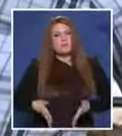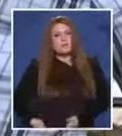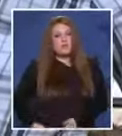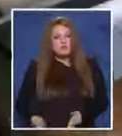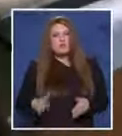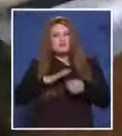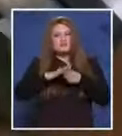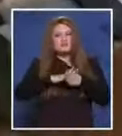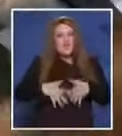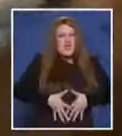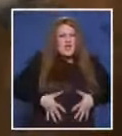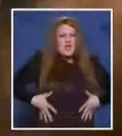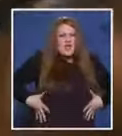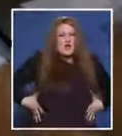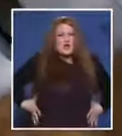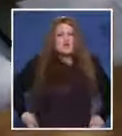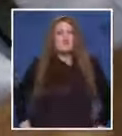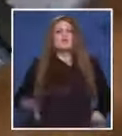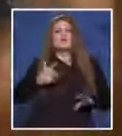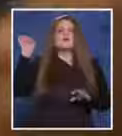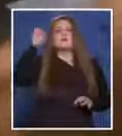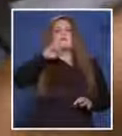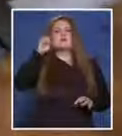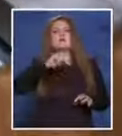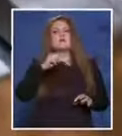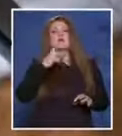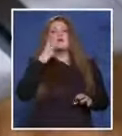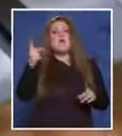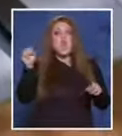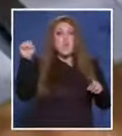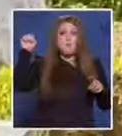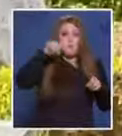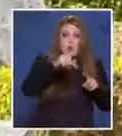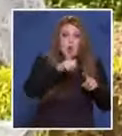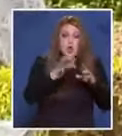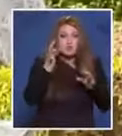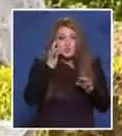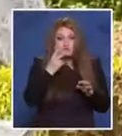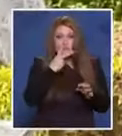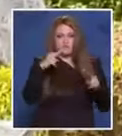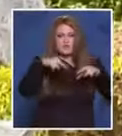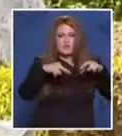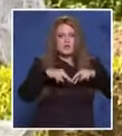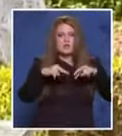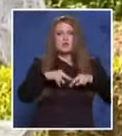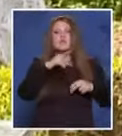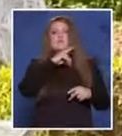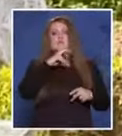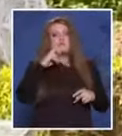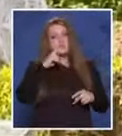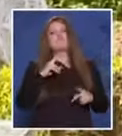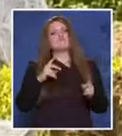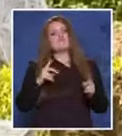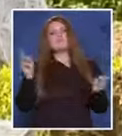всичко черно. И прибит. Самото нанасяне на побоя, видяхте ли го? Участито на полицая в нанасянето на побоя?